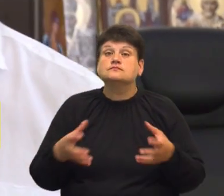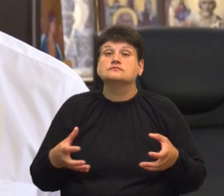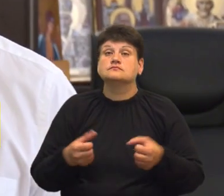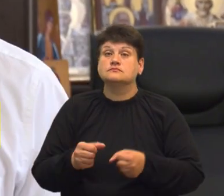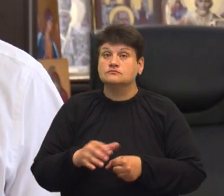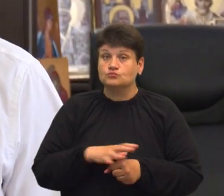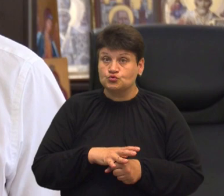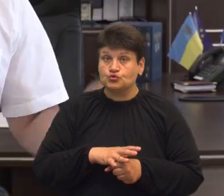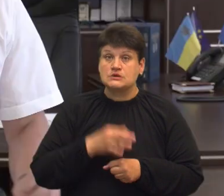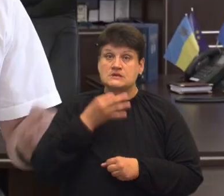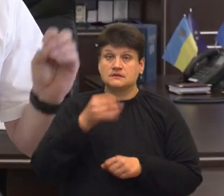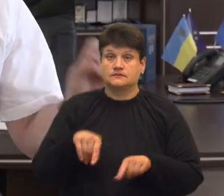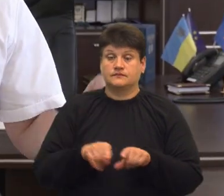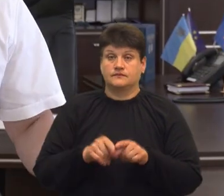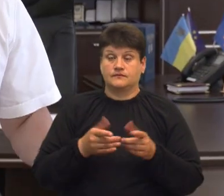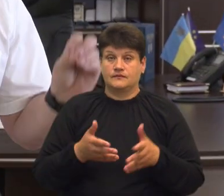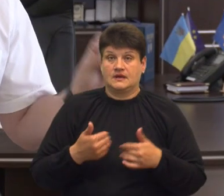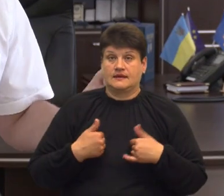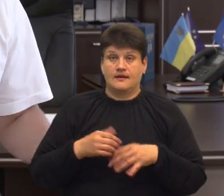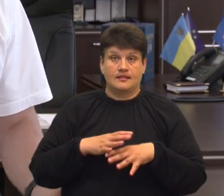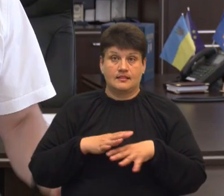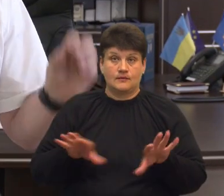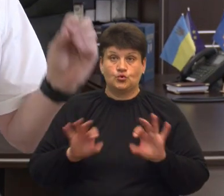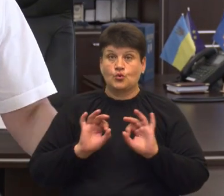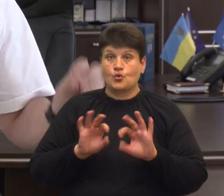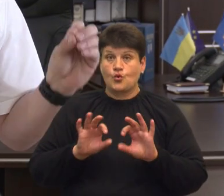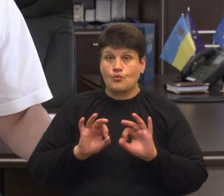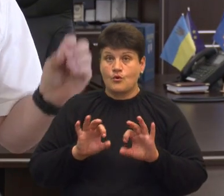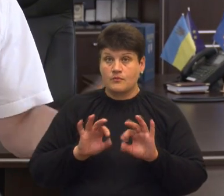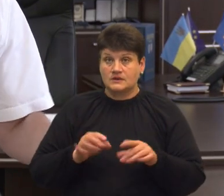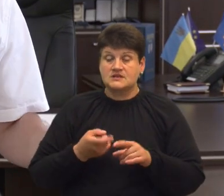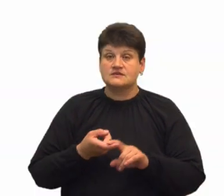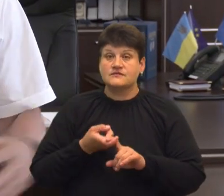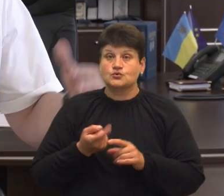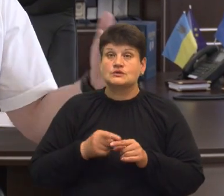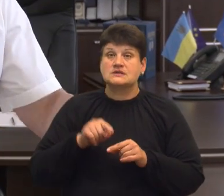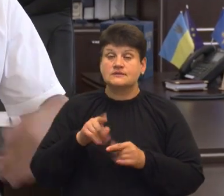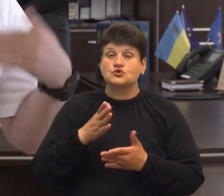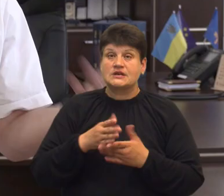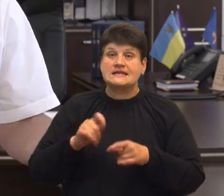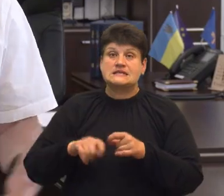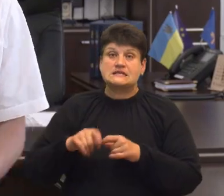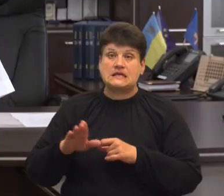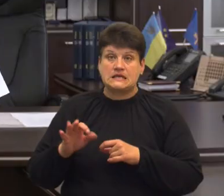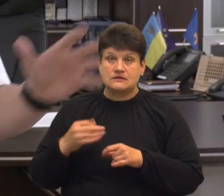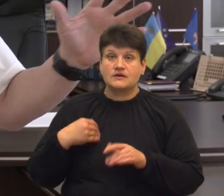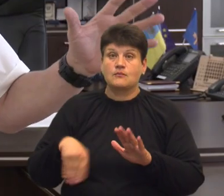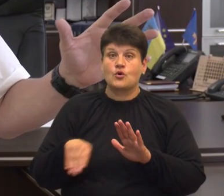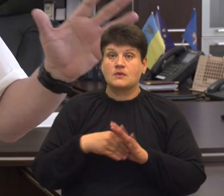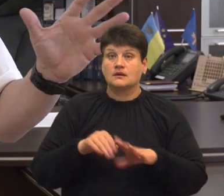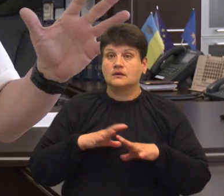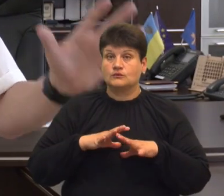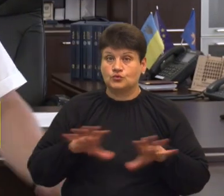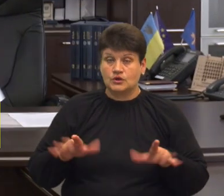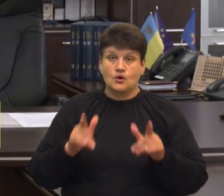Михайло Головко відполів. Я не буду коментувати в розв'язку з тим, що йде слідство. Ніякого хабара не було. Я готовий